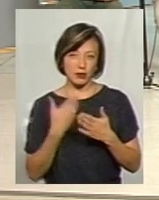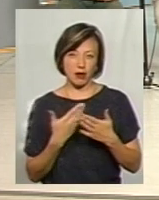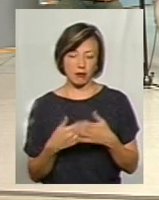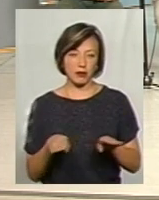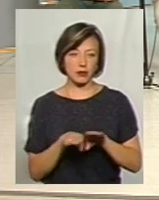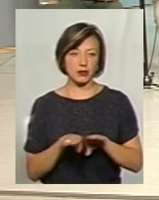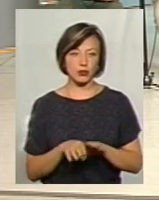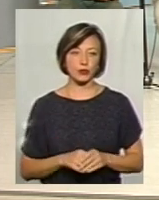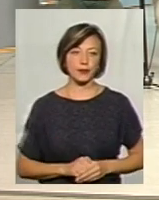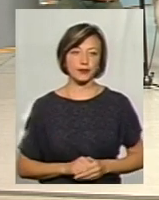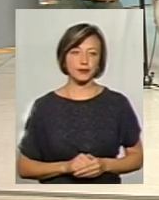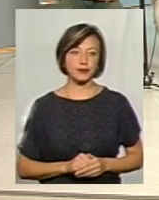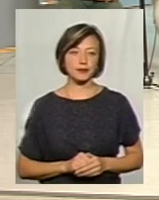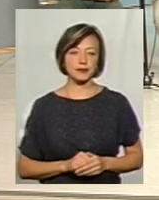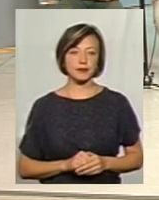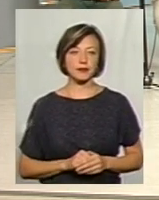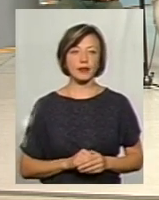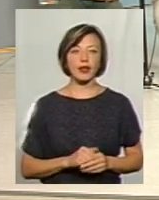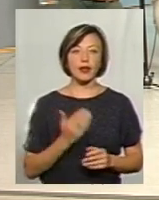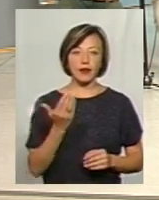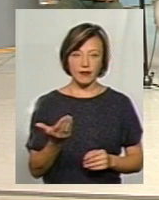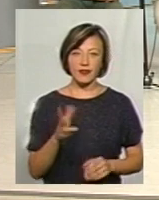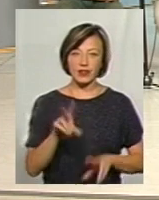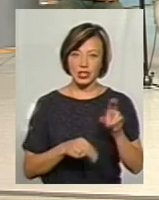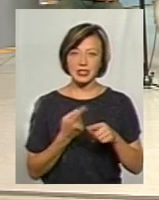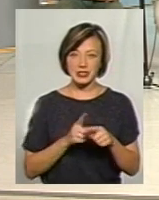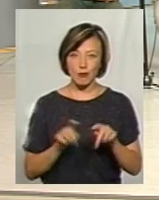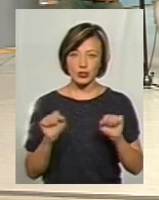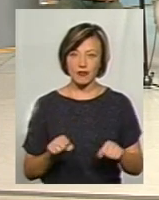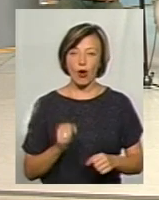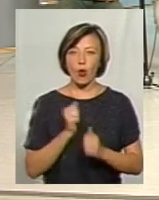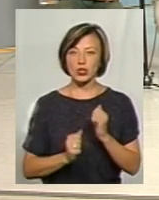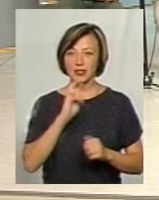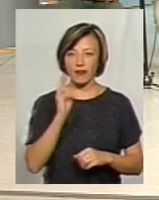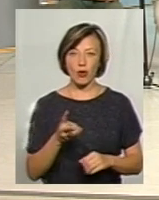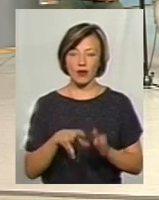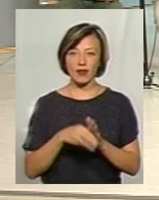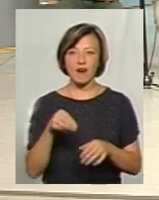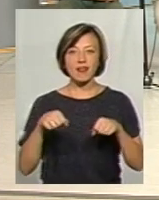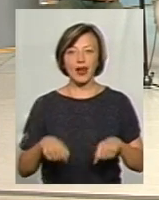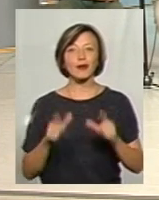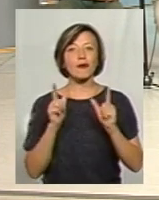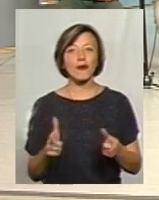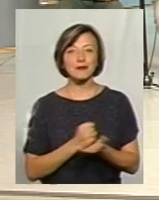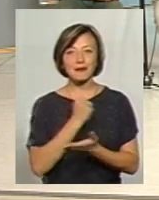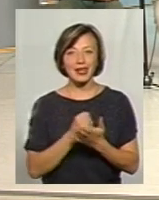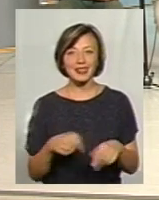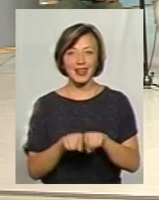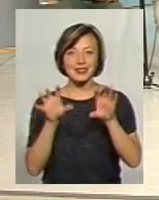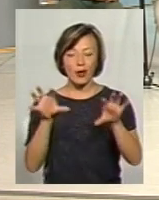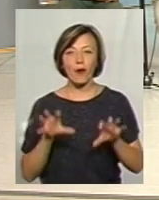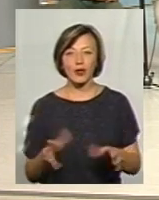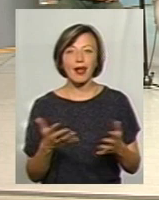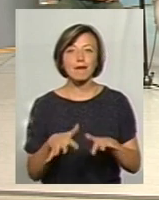приблизно. Ви вважаєте це можливе, кожні два роки в Україні проводити? Яка влада погодиться прийняти такі закони?